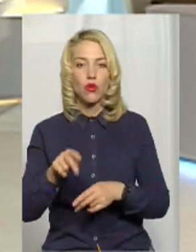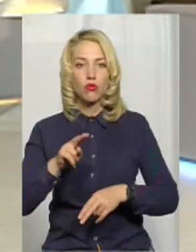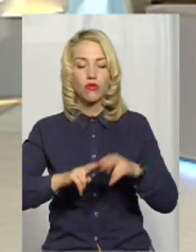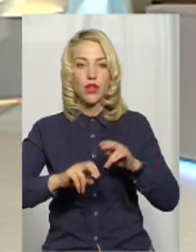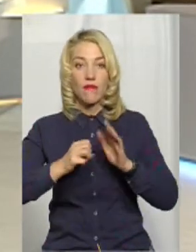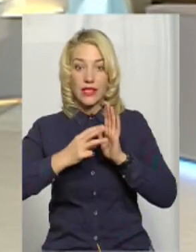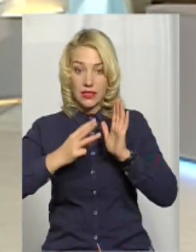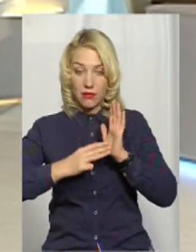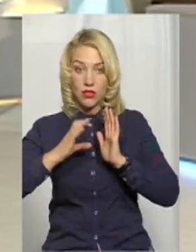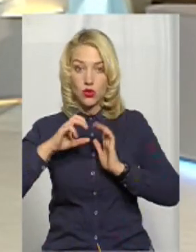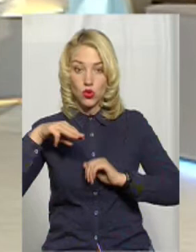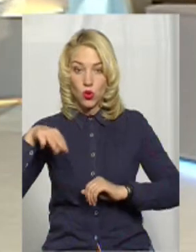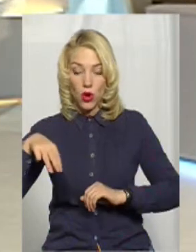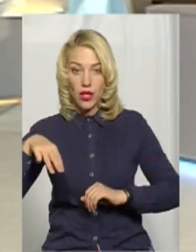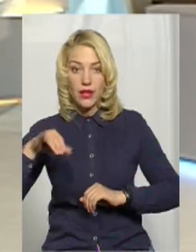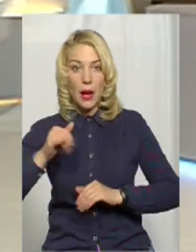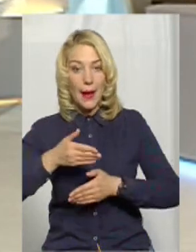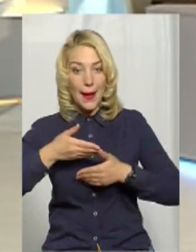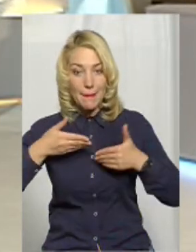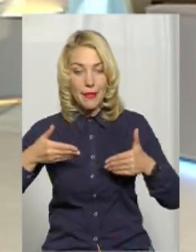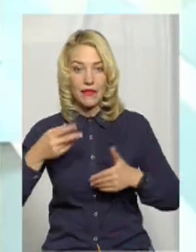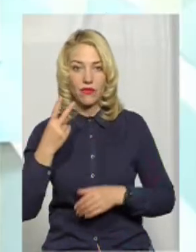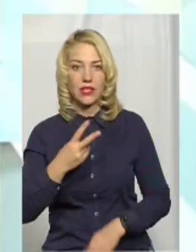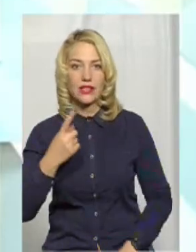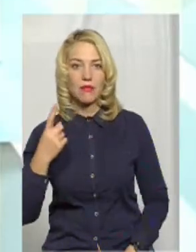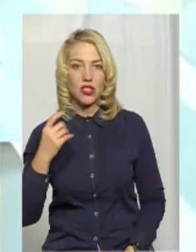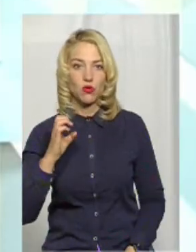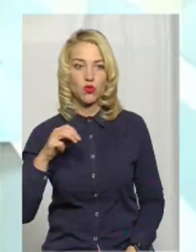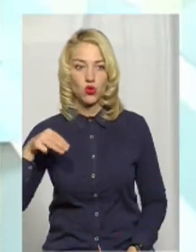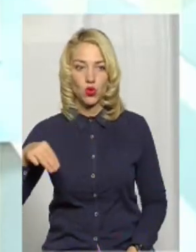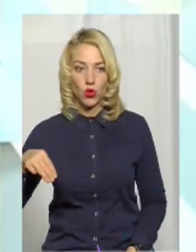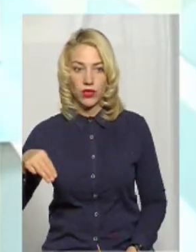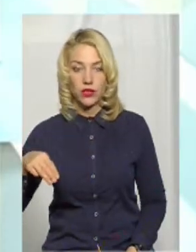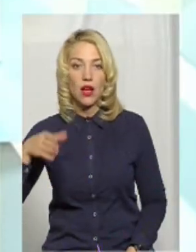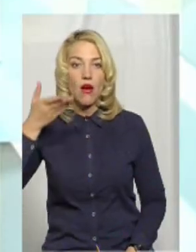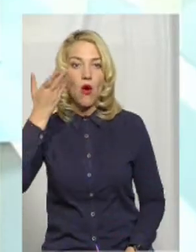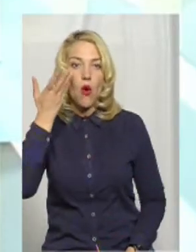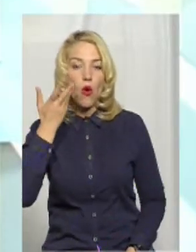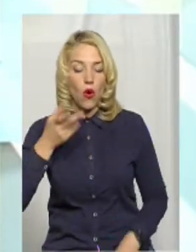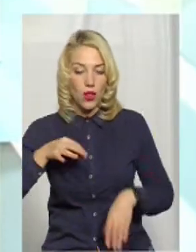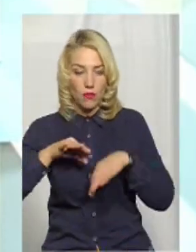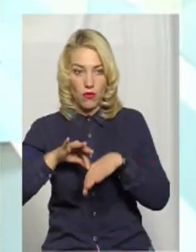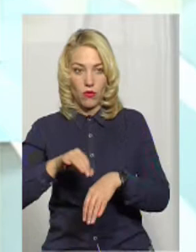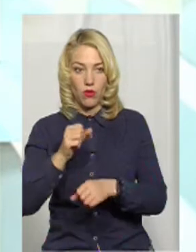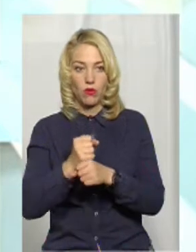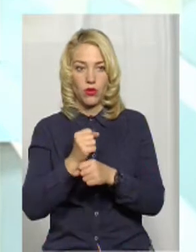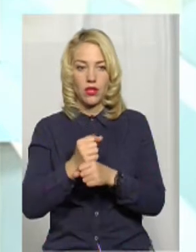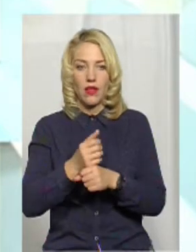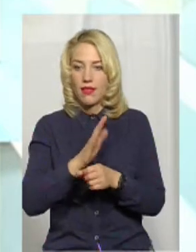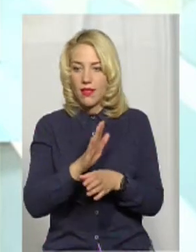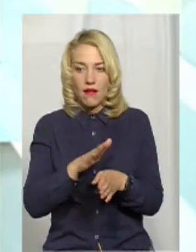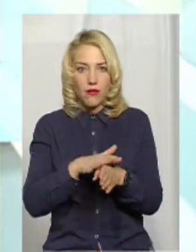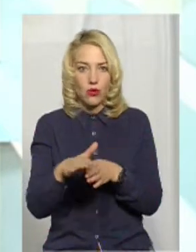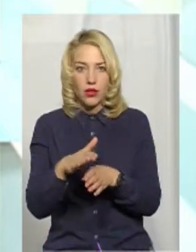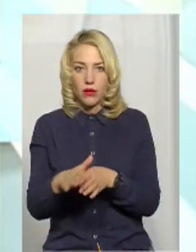ще у 18-му столітті, а ми у 21-му столітті, коли проводимо роботи, ми не дотримуємося,